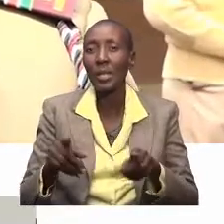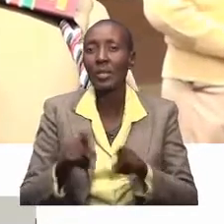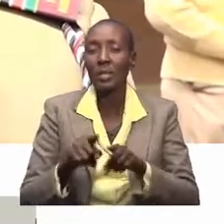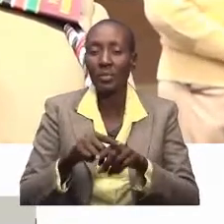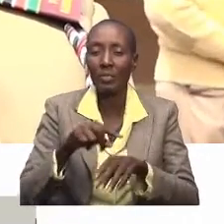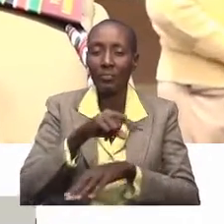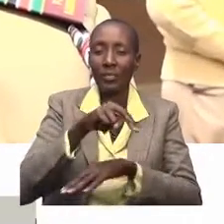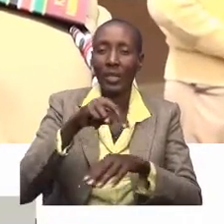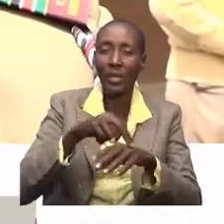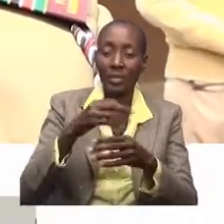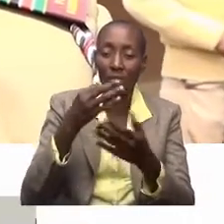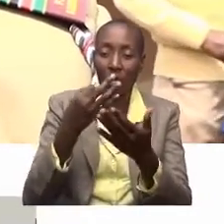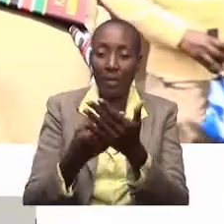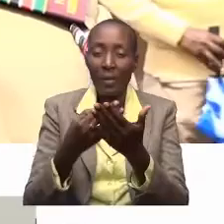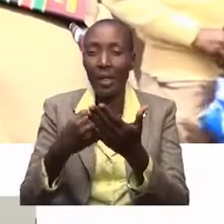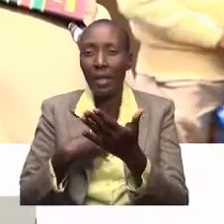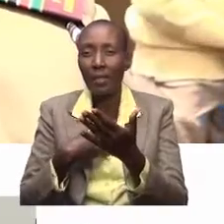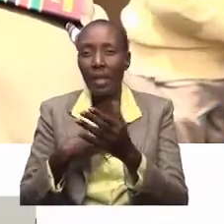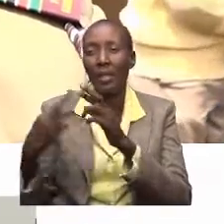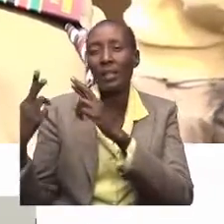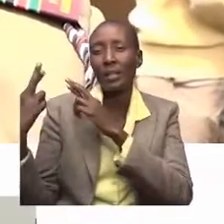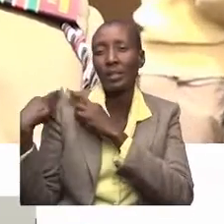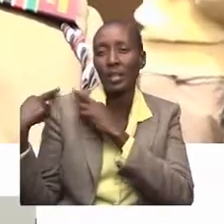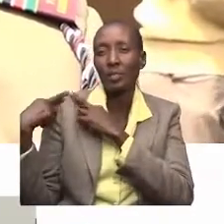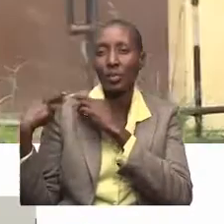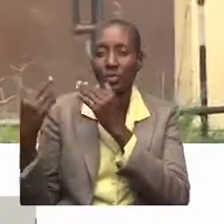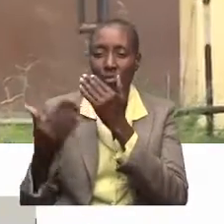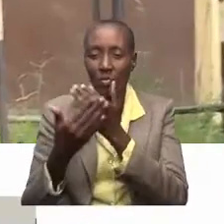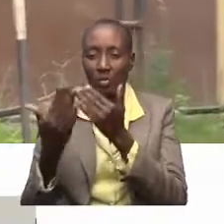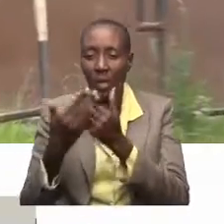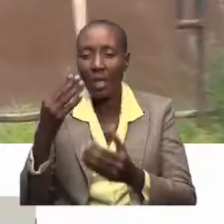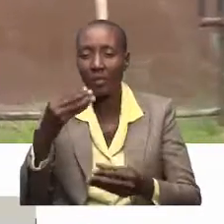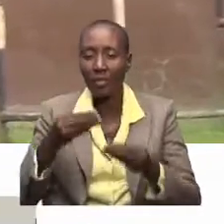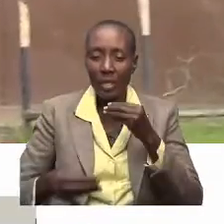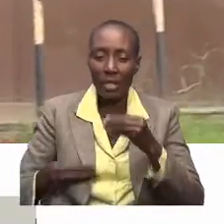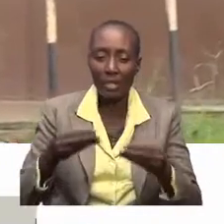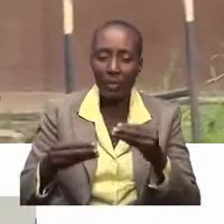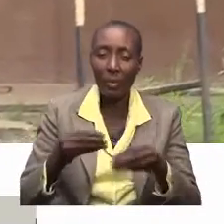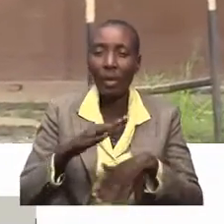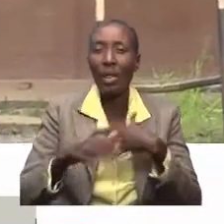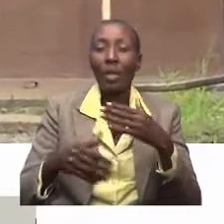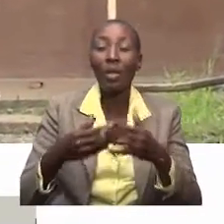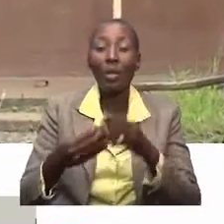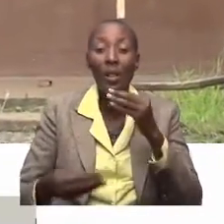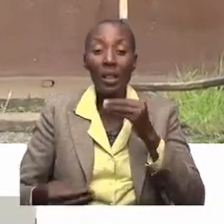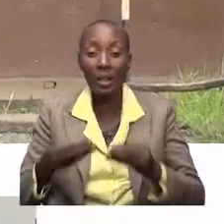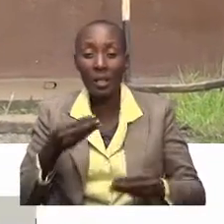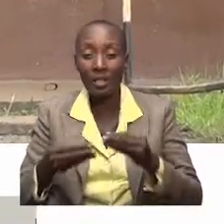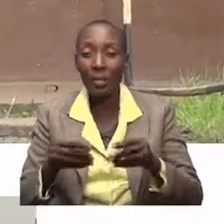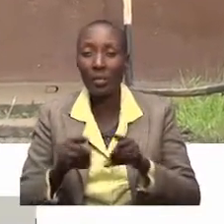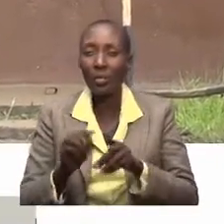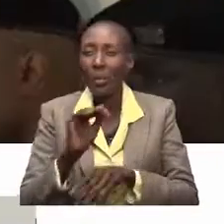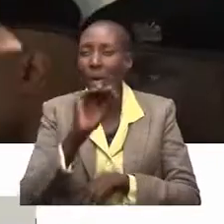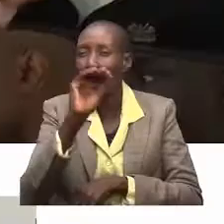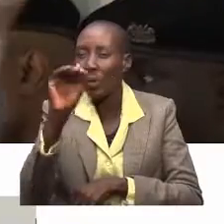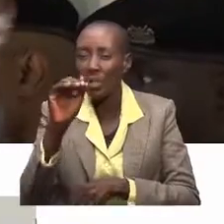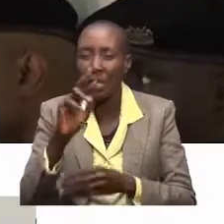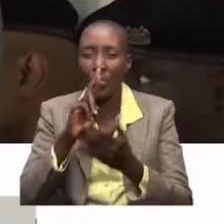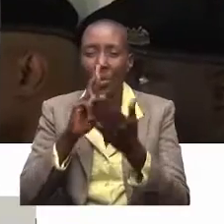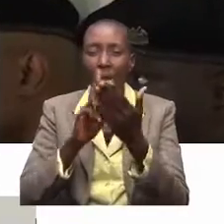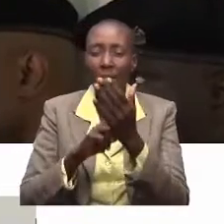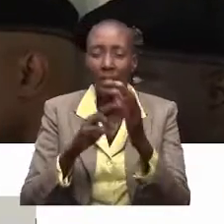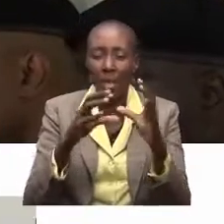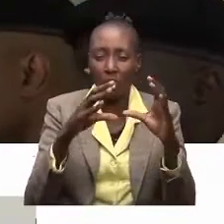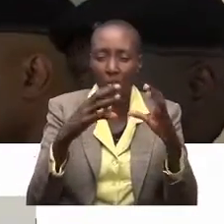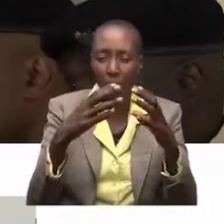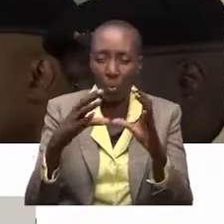ambayo pia inashugulikia maslai ya walimavu. Walio na ulemavu, waliongwa kujisaji ili katika makundi,